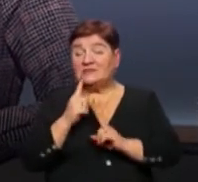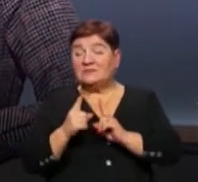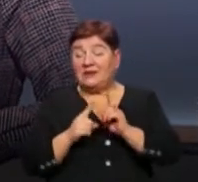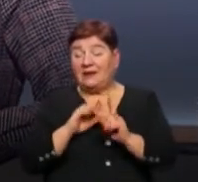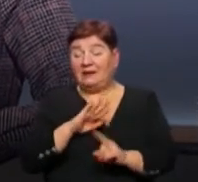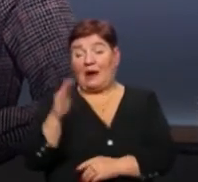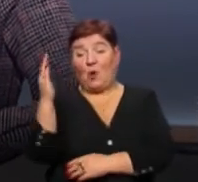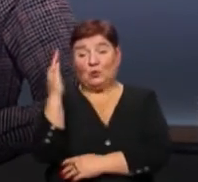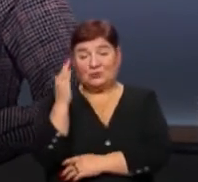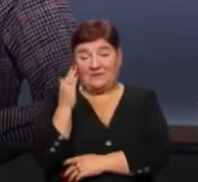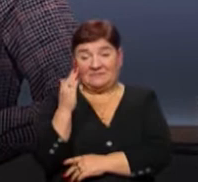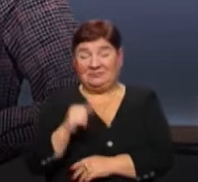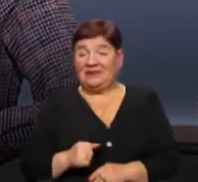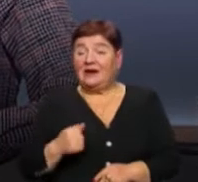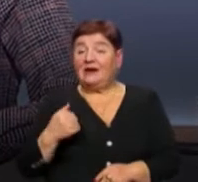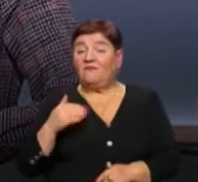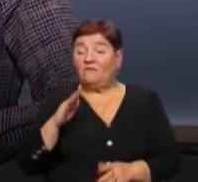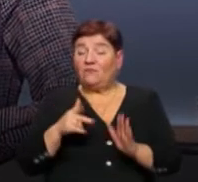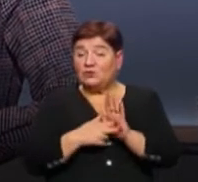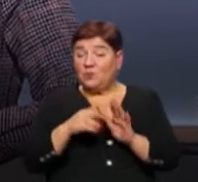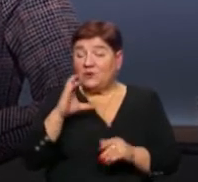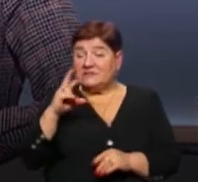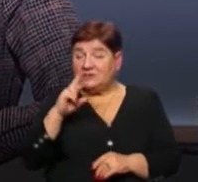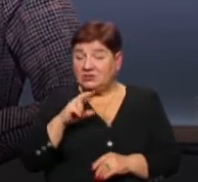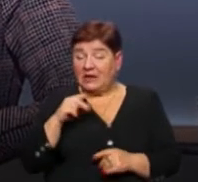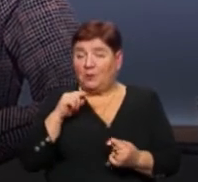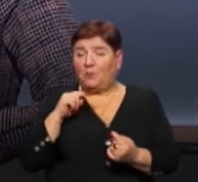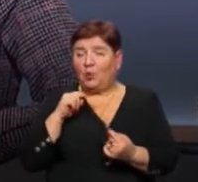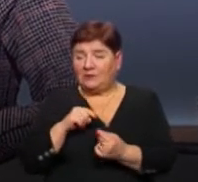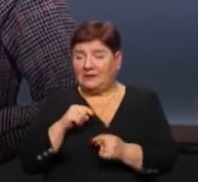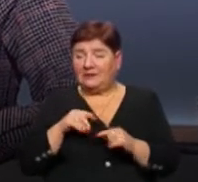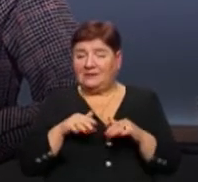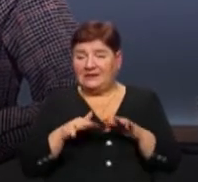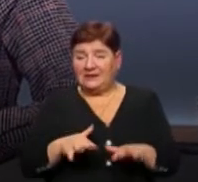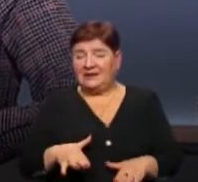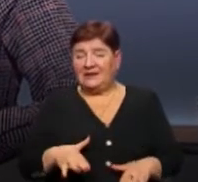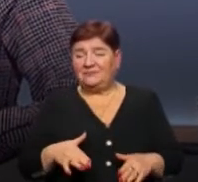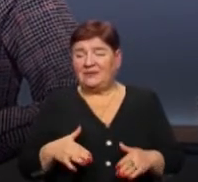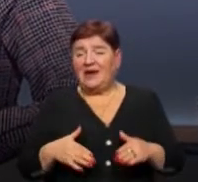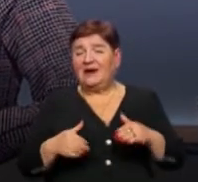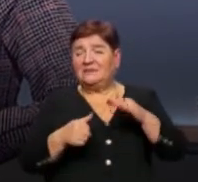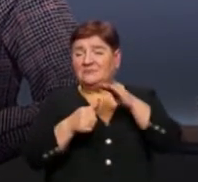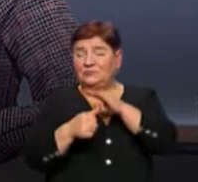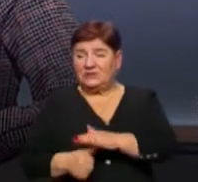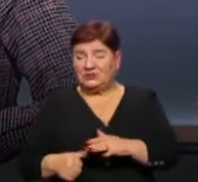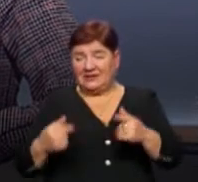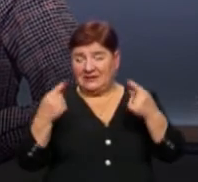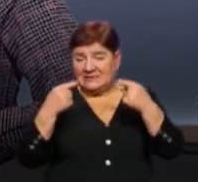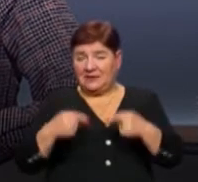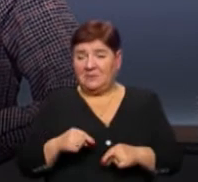рекламу не голосував. Вже 8 січня закон щодо протидії дискримінації за ознакою статті набрав чинності